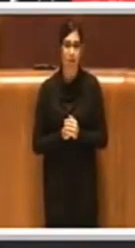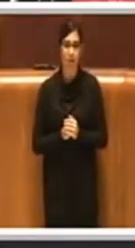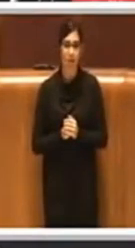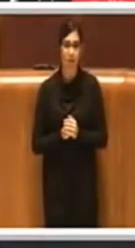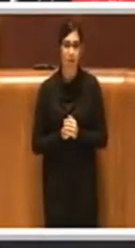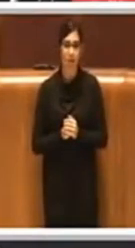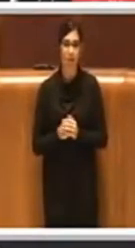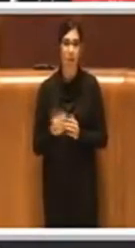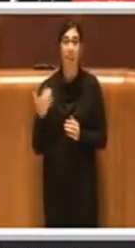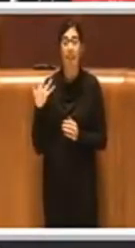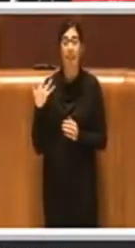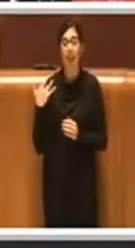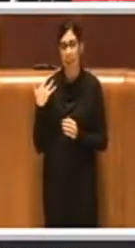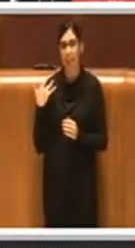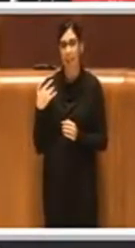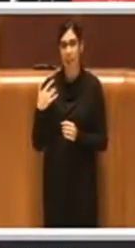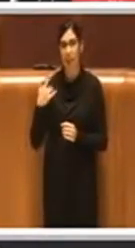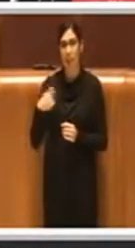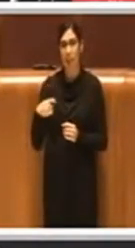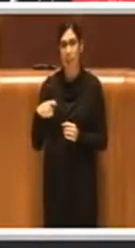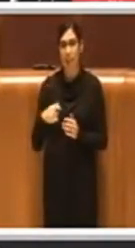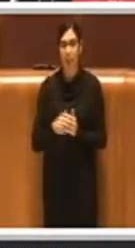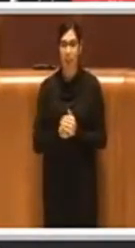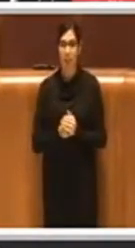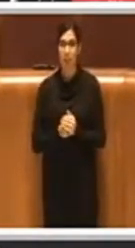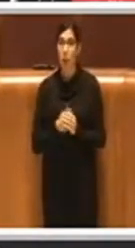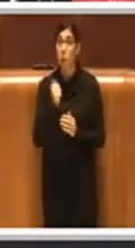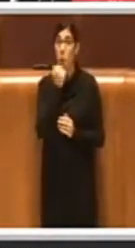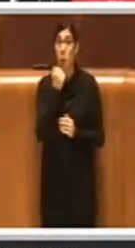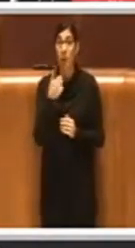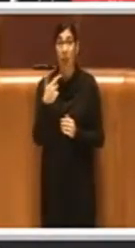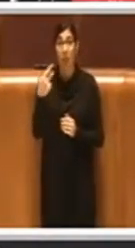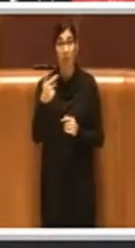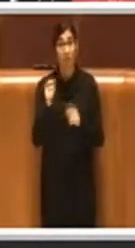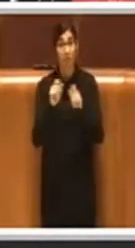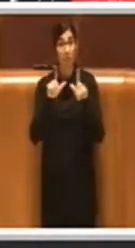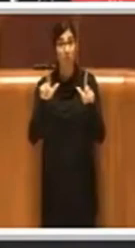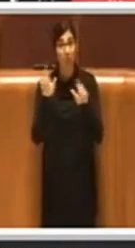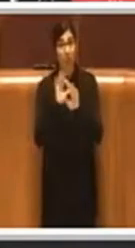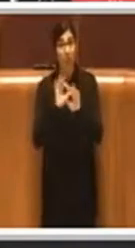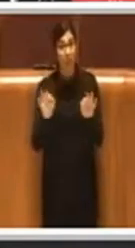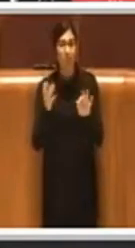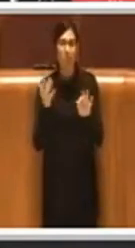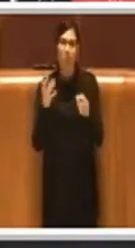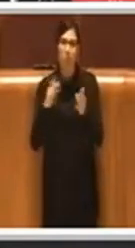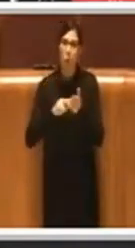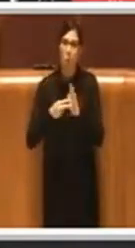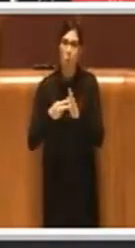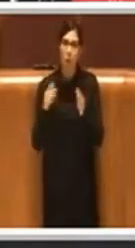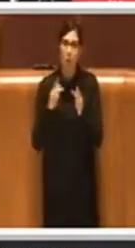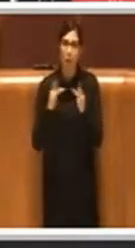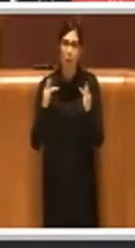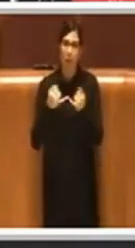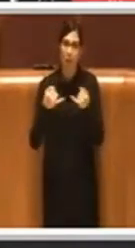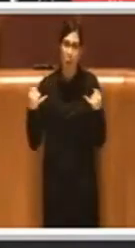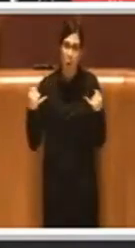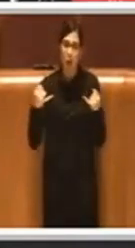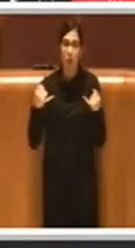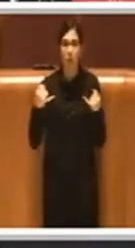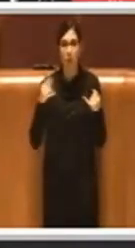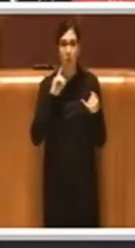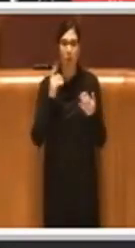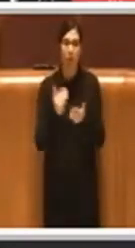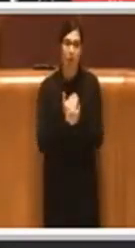Grazie mille Presidente, chiedo scusa se non metto il video ma per questioni di connessione vorrei evitare,